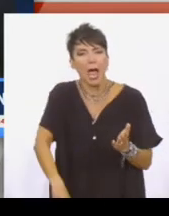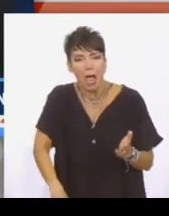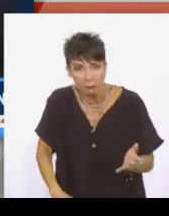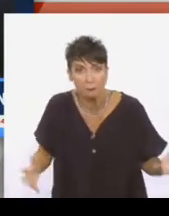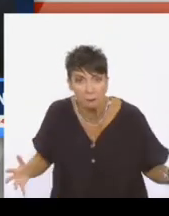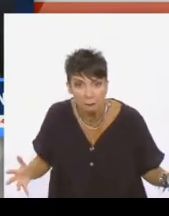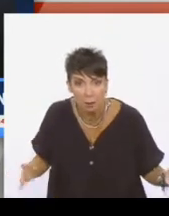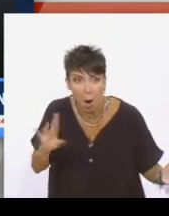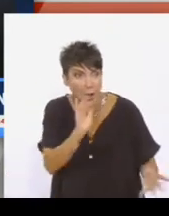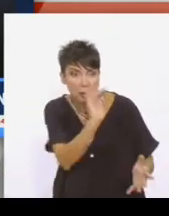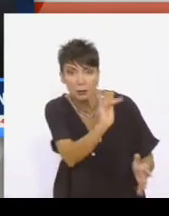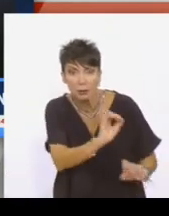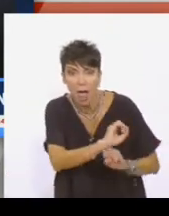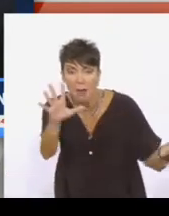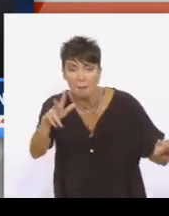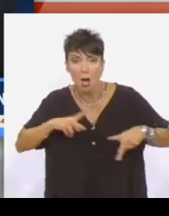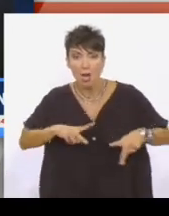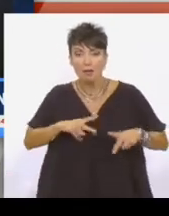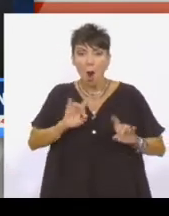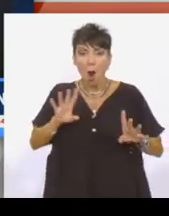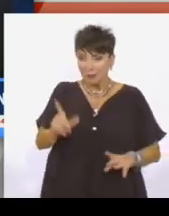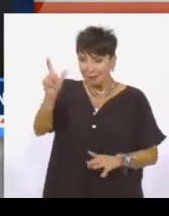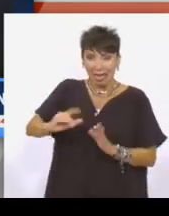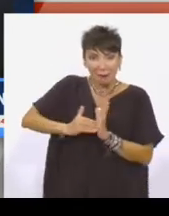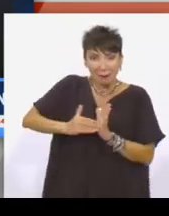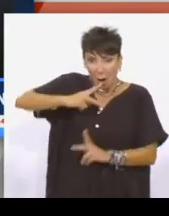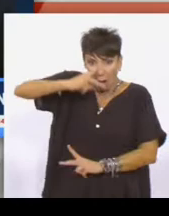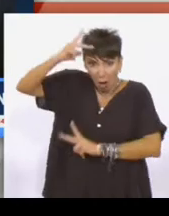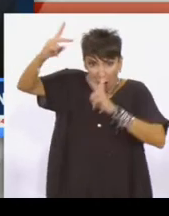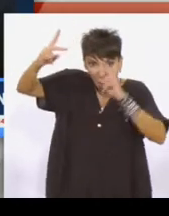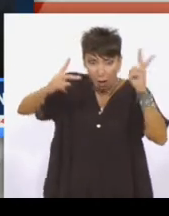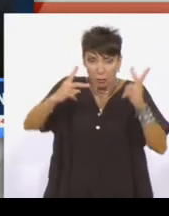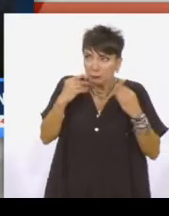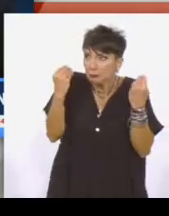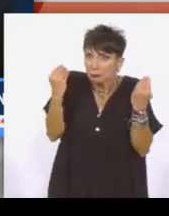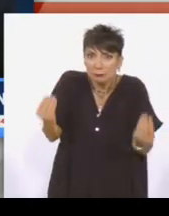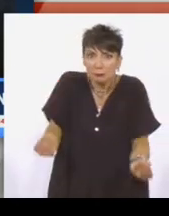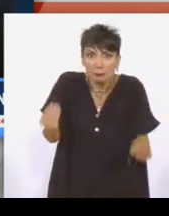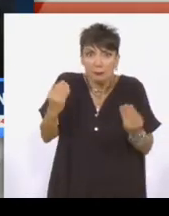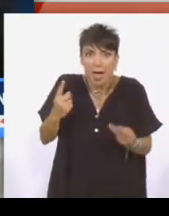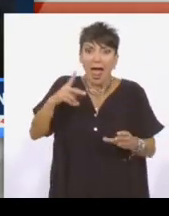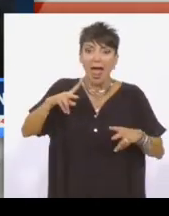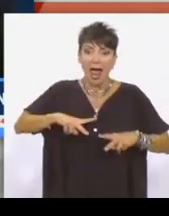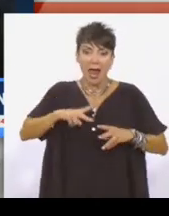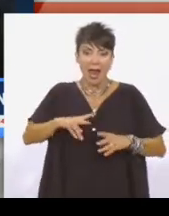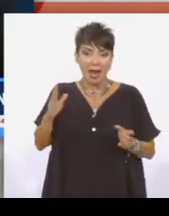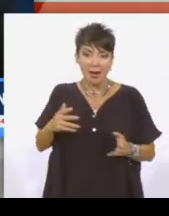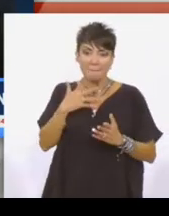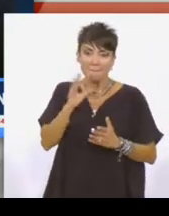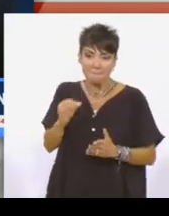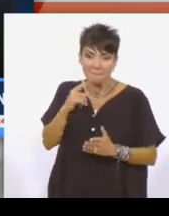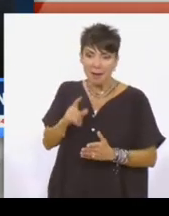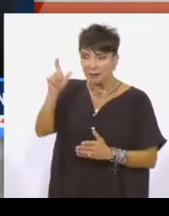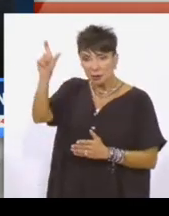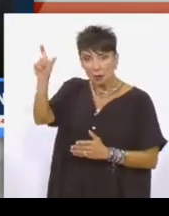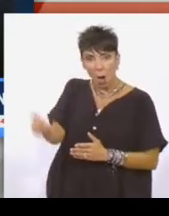χωρίς να ρωτήσει κανέναν. Και εδώ το ερώτημα είναι, Αντώνη μου, ή είναι δυνατόν ένα κράτος να κρέμεται, να μην το πω από τα κέφια, αλλά από τις